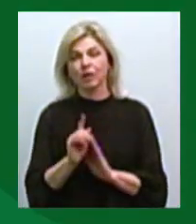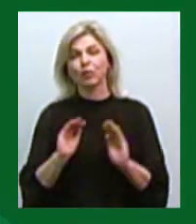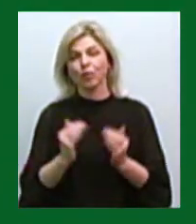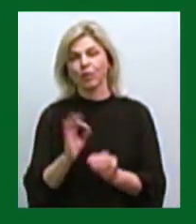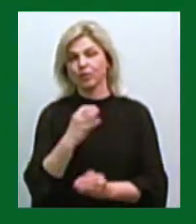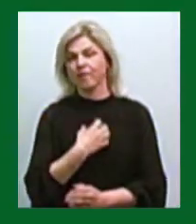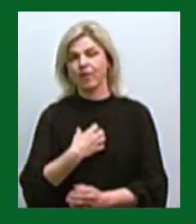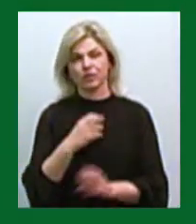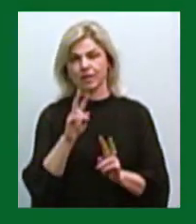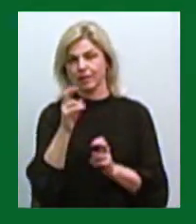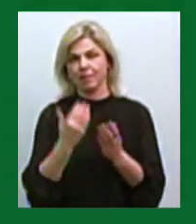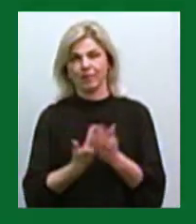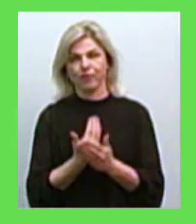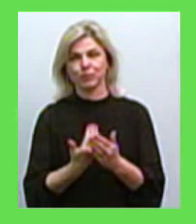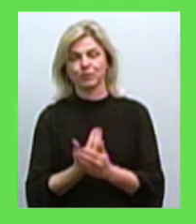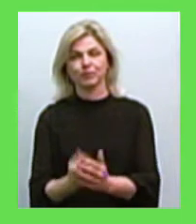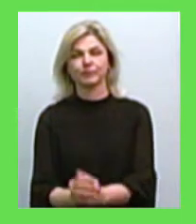головні теми випуску.